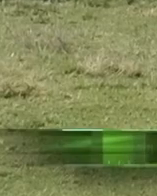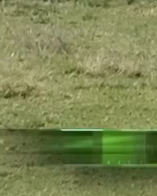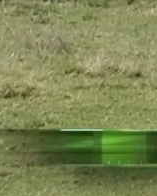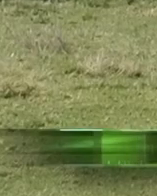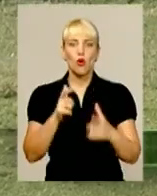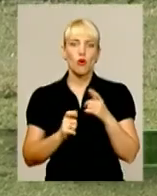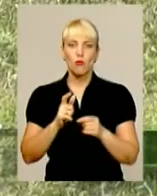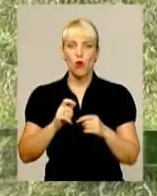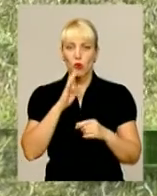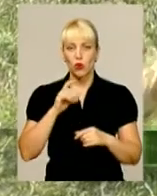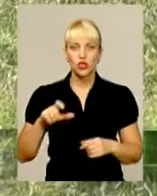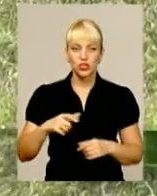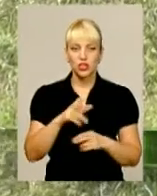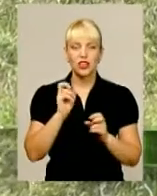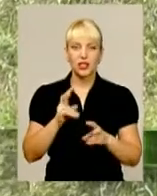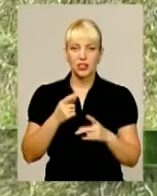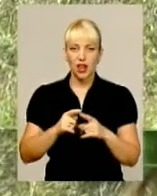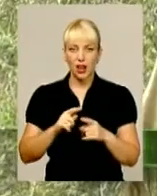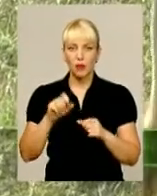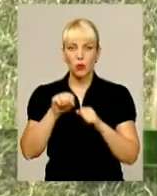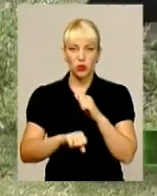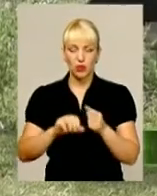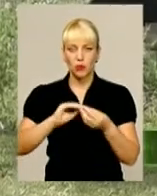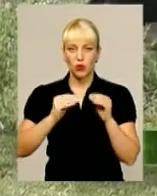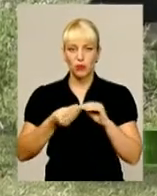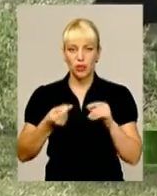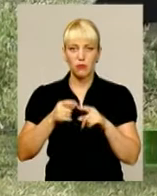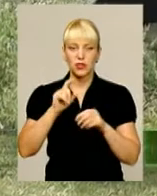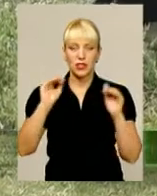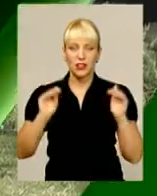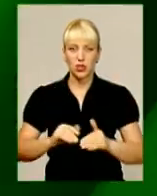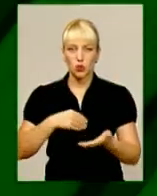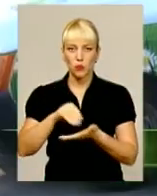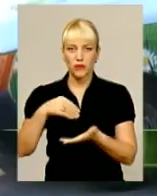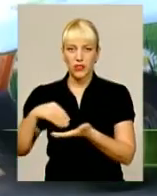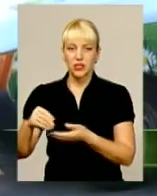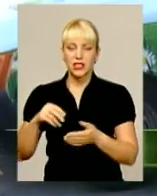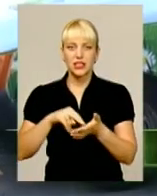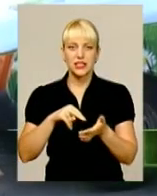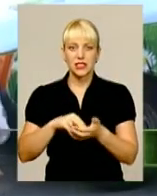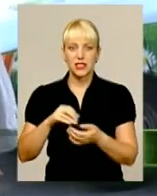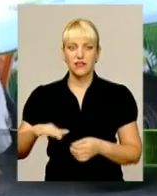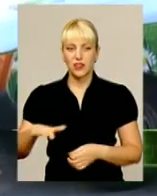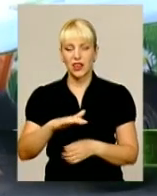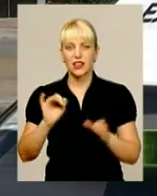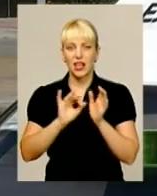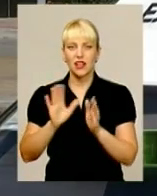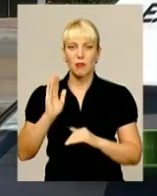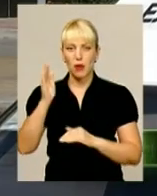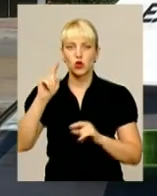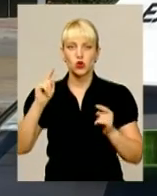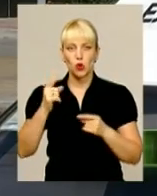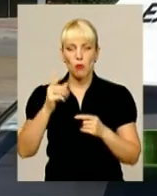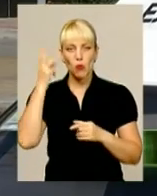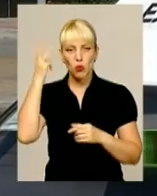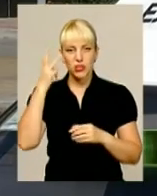Молочні ріки. Або як подолати проблему заниження закупівельних цін в краї? Електричне майбутнє. Чому подільські